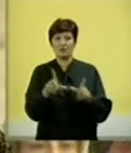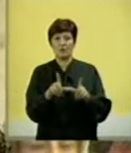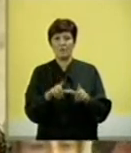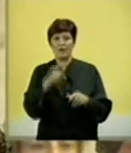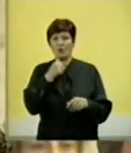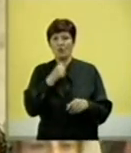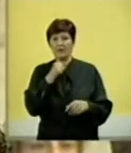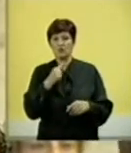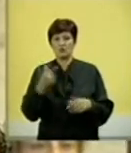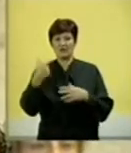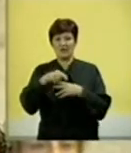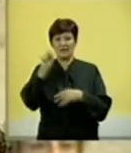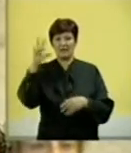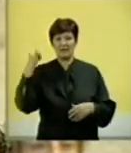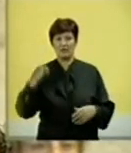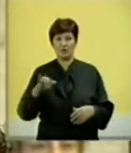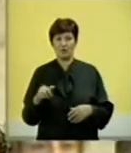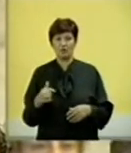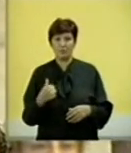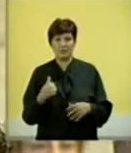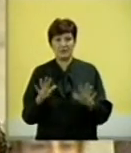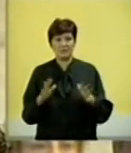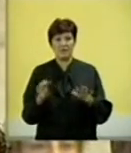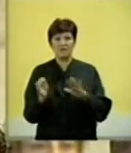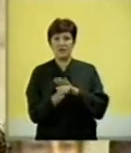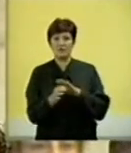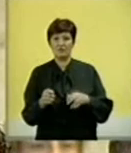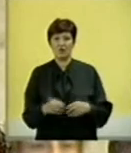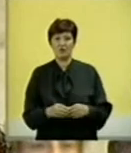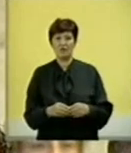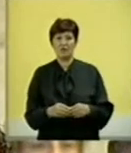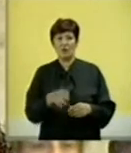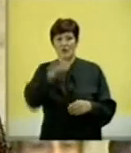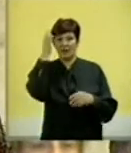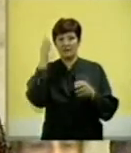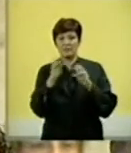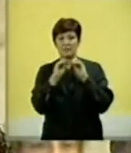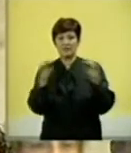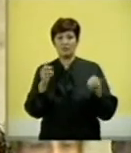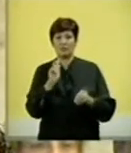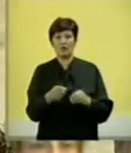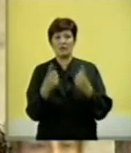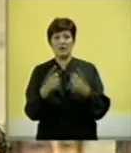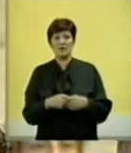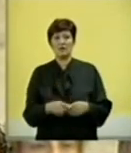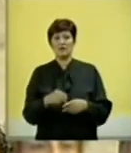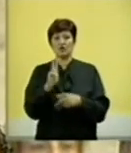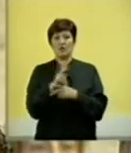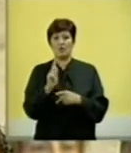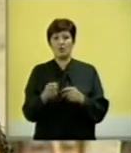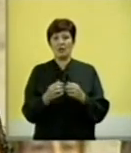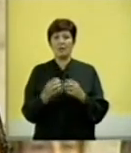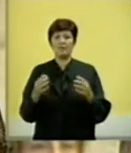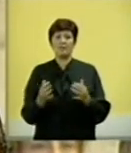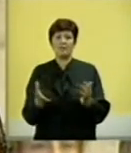budžetu za 2013. godinu, ja se nadam. Fond, jer u zakonu nacionalnih savjetima upravo to stoji, da mora država da formira fond